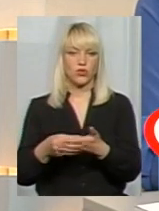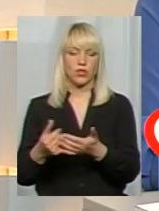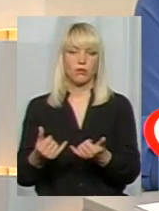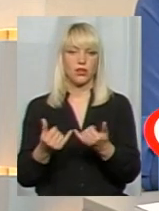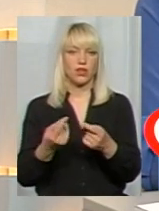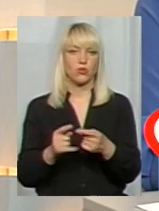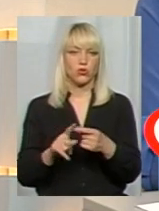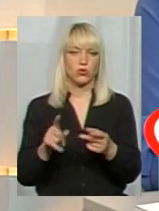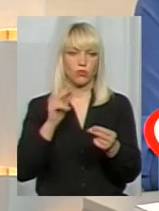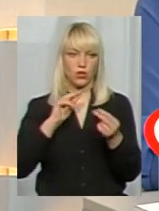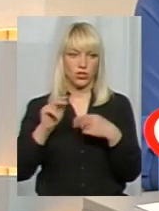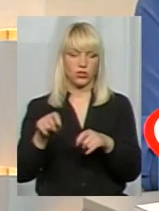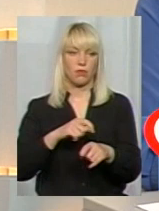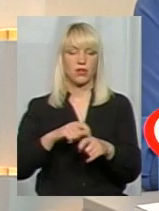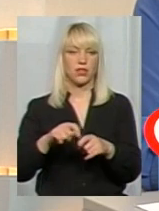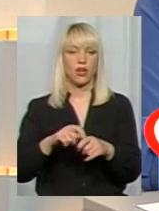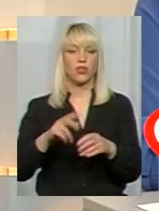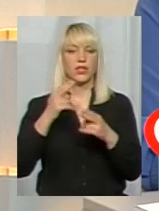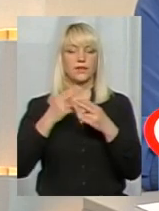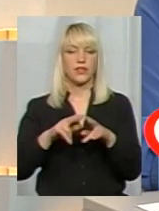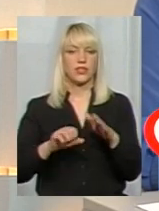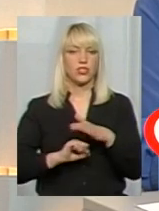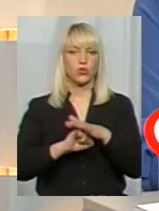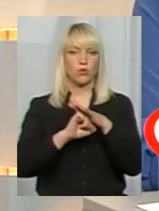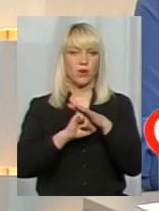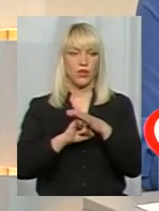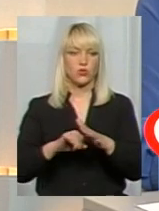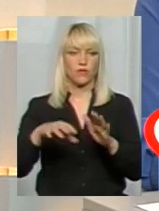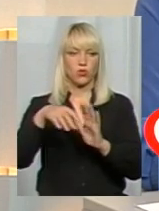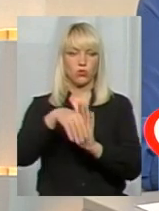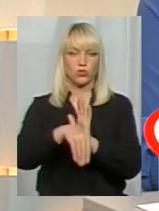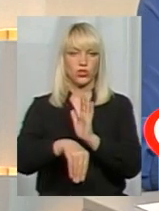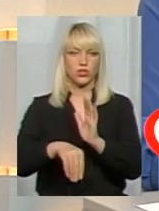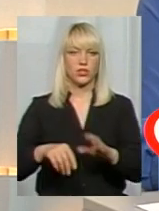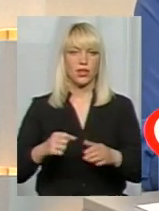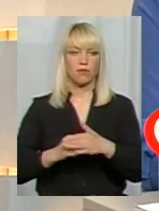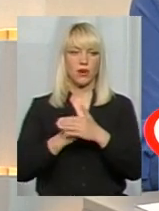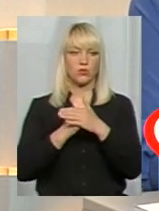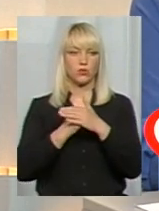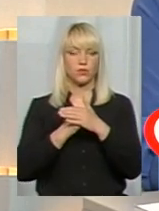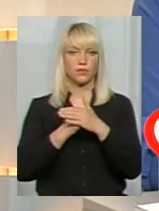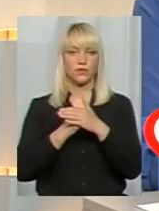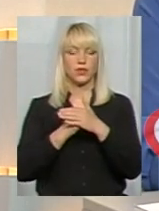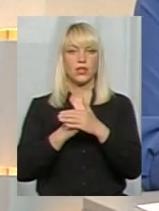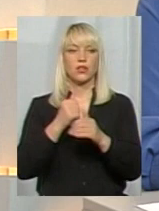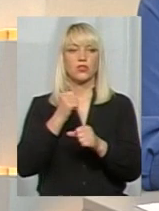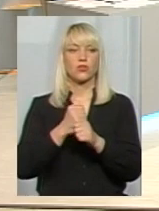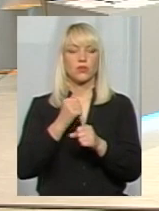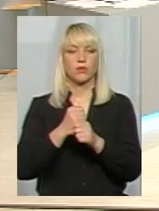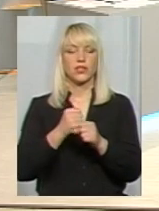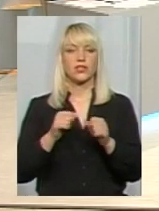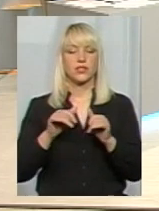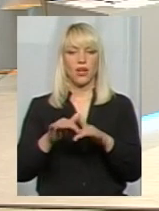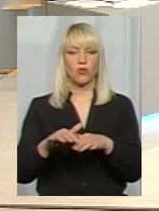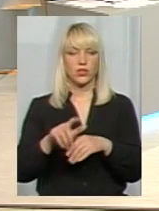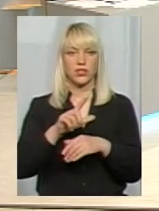покращити матеріально-технічну базу в тому числі і базу, зокрема, і зробити певні заходи